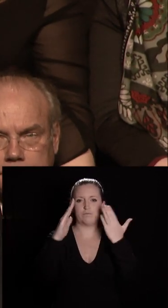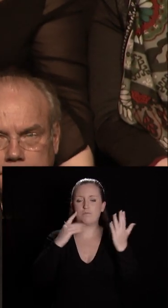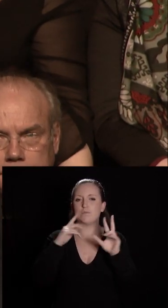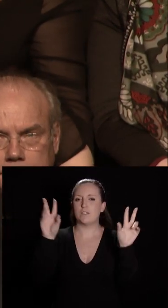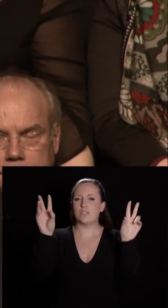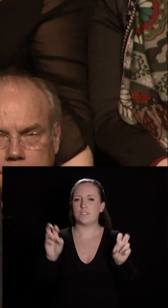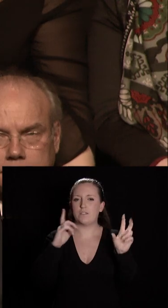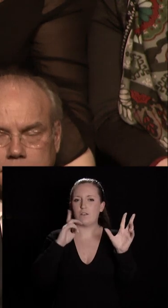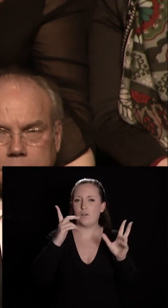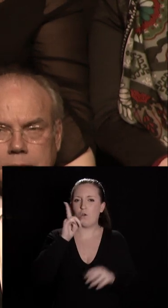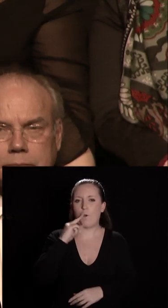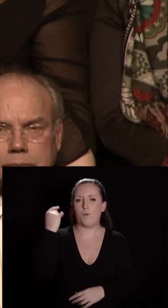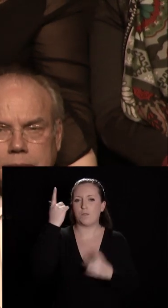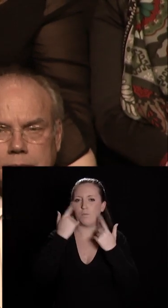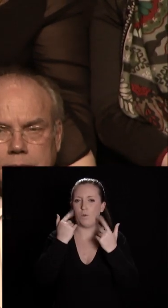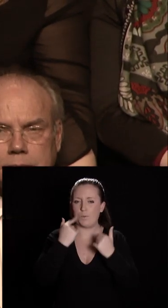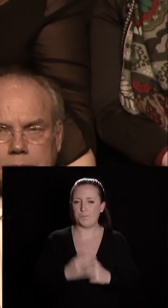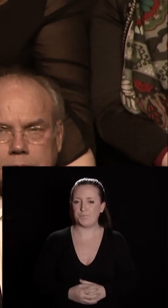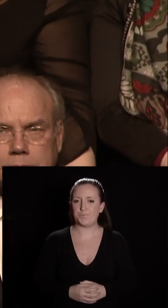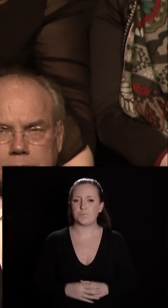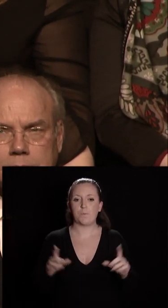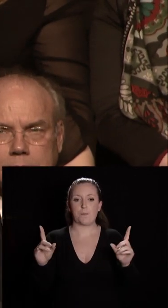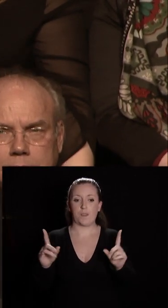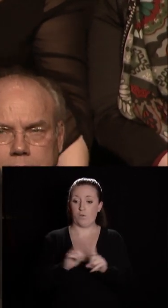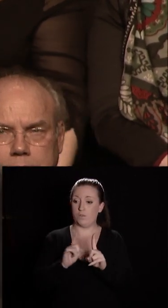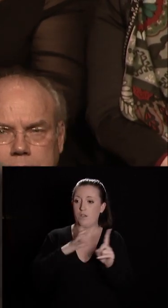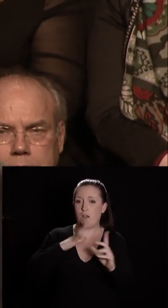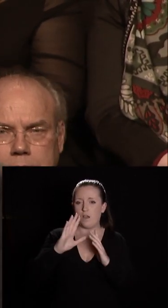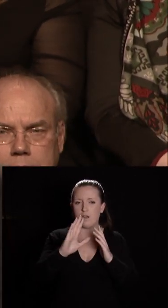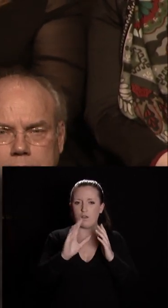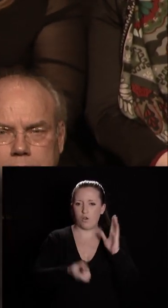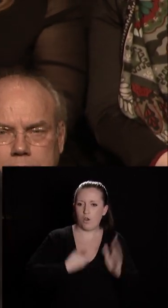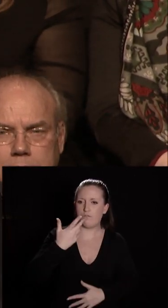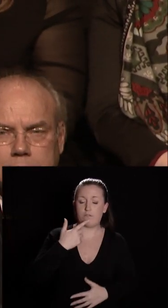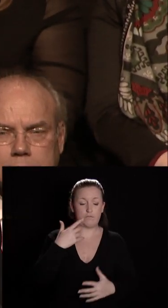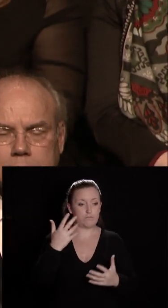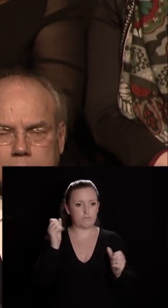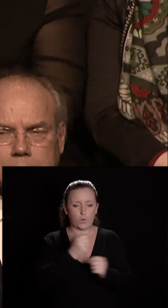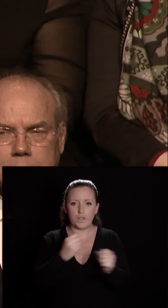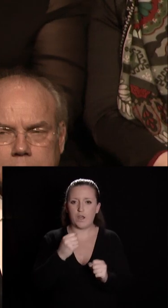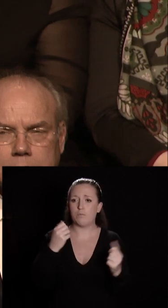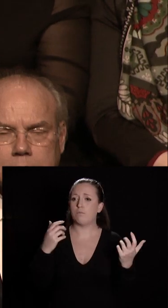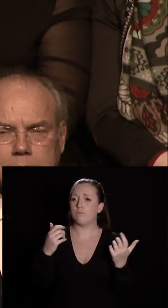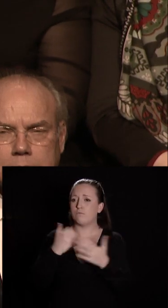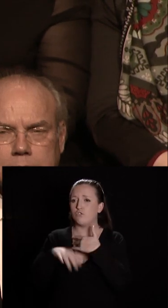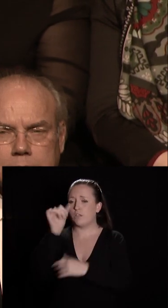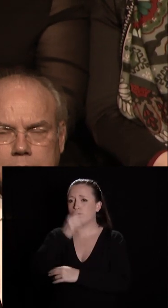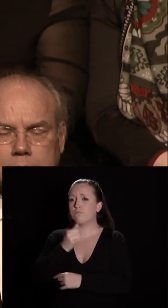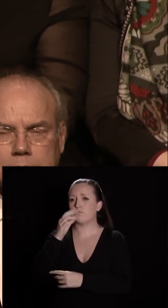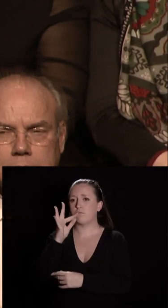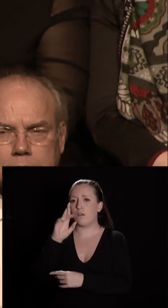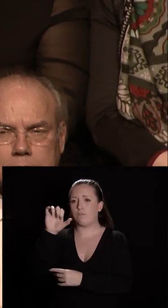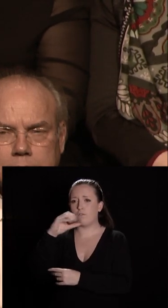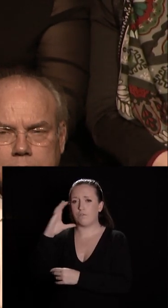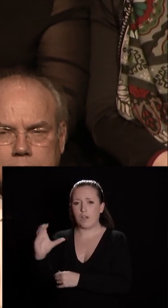nous avons aussi la chance d'avoir des oeuvres extraordinaires avec le FRAC ou avec le Consortium tout cela